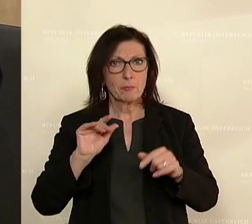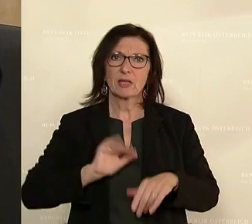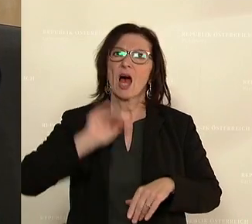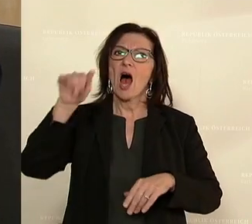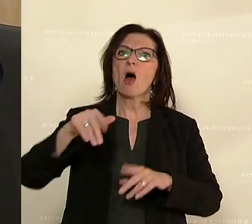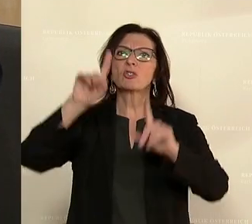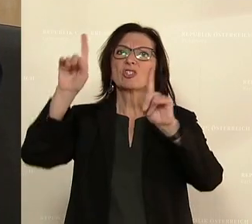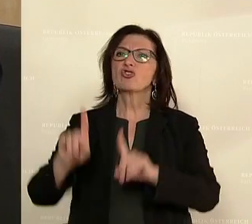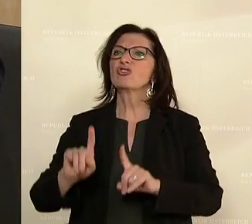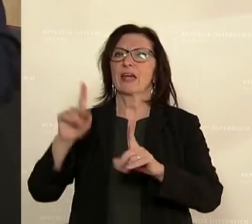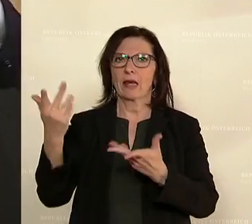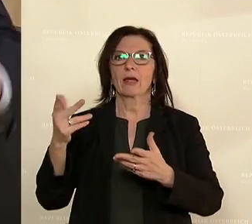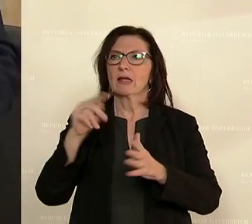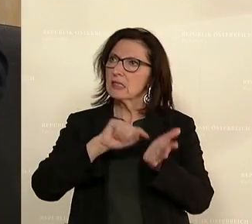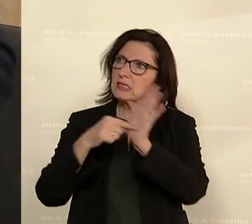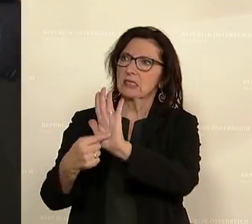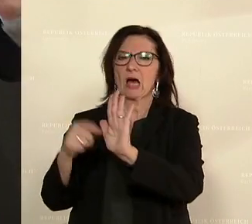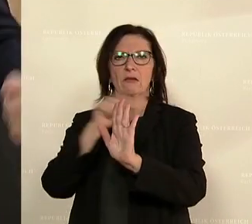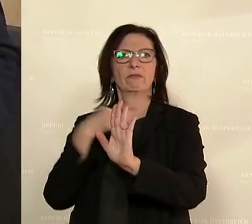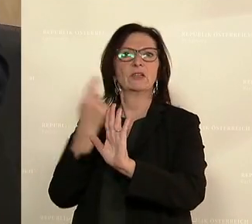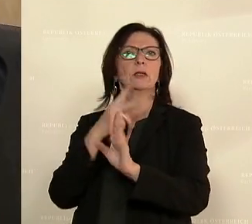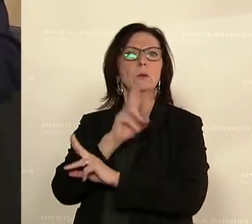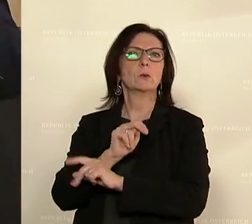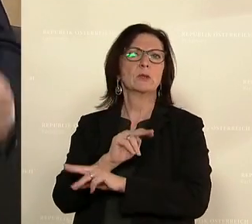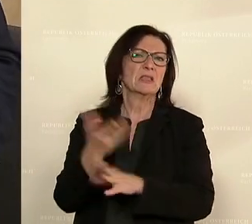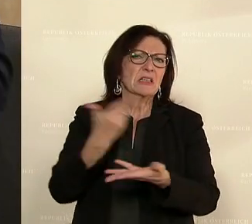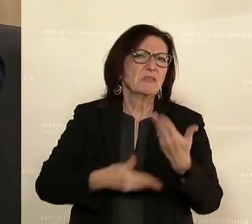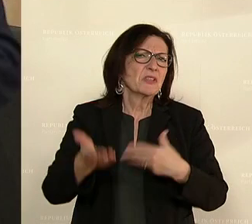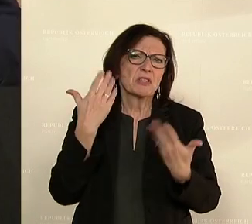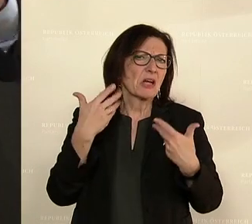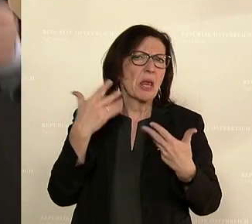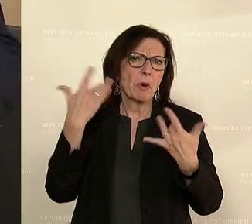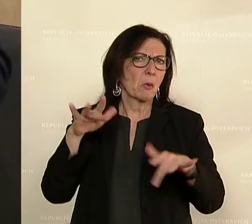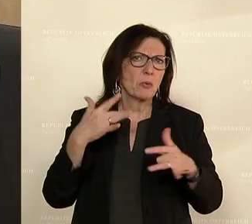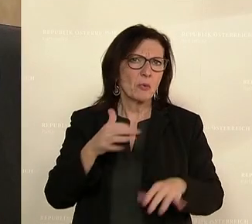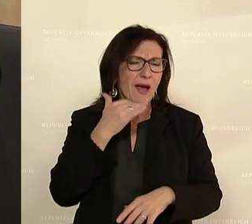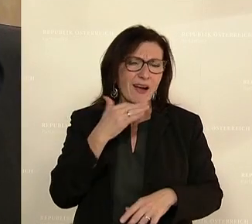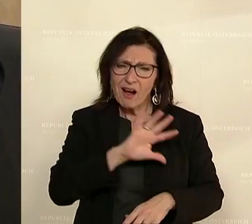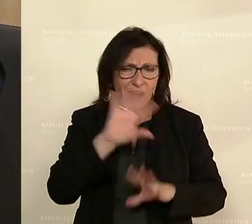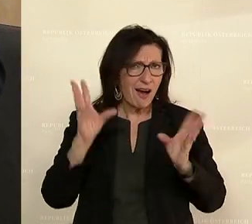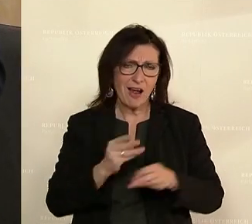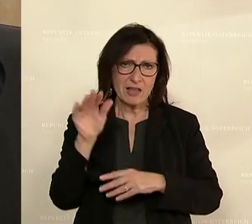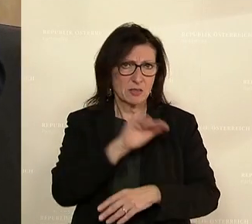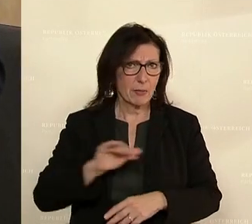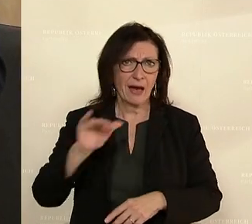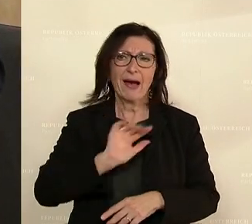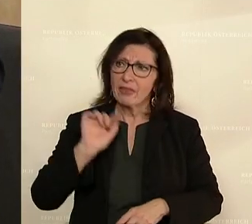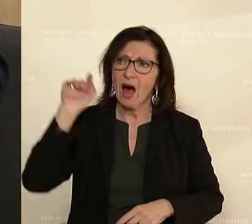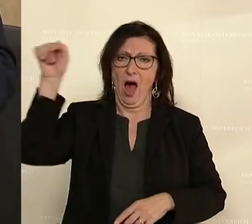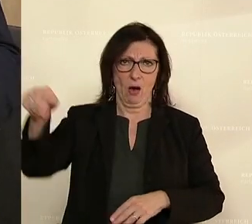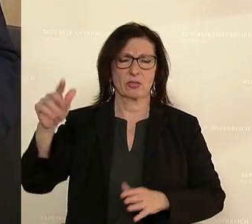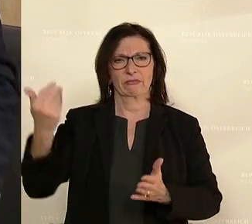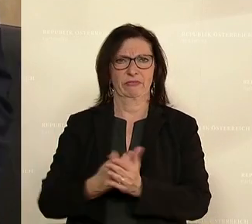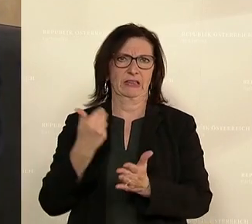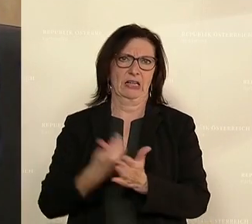Rot-Weiß-Rot unserer Politik. Ob es Wirtschaft ist, ob es Klima ist, ob es Kultur ist. In allen Bereichen sind sie die Außenvertretungen des